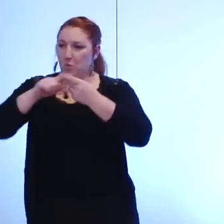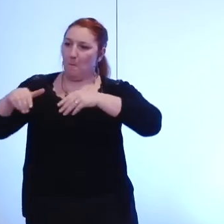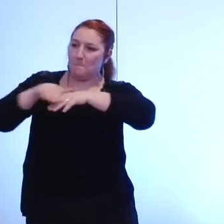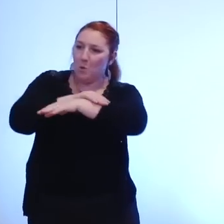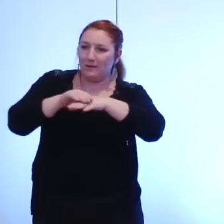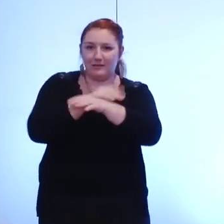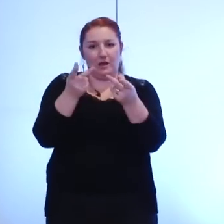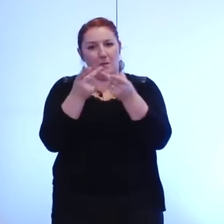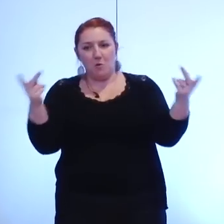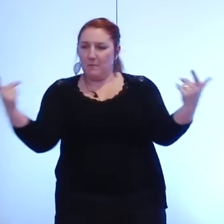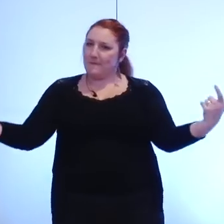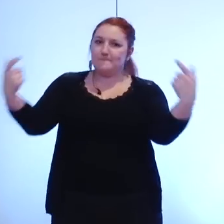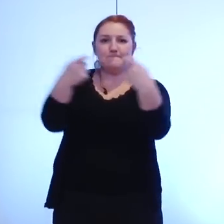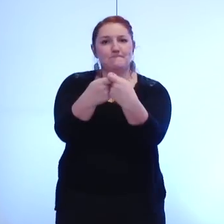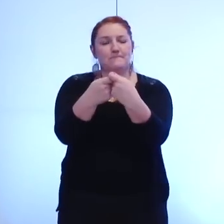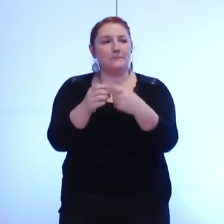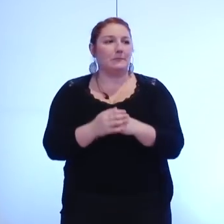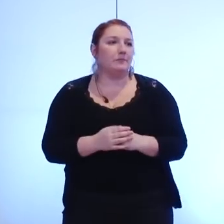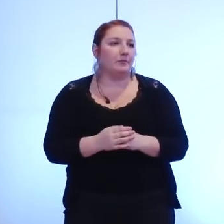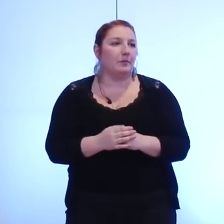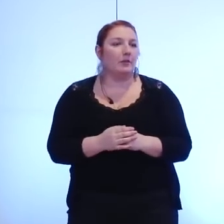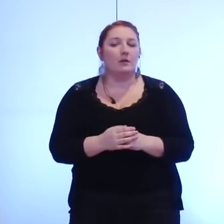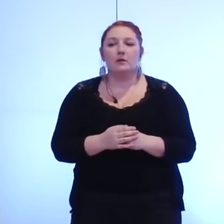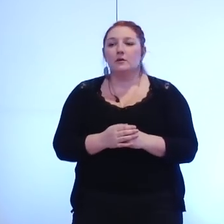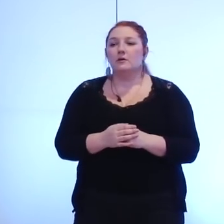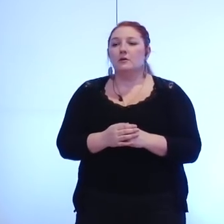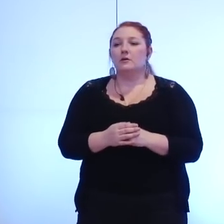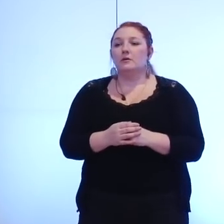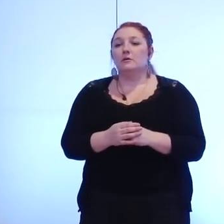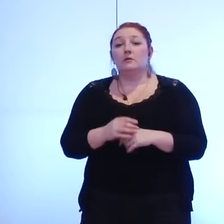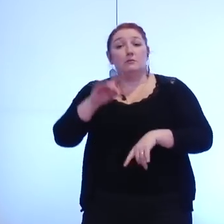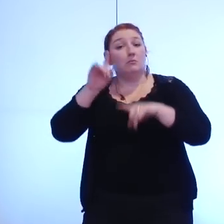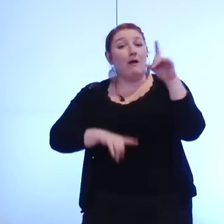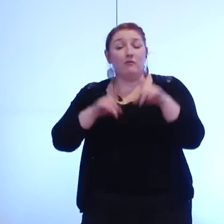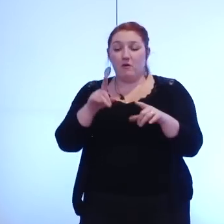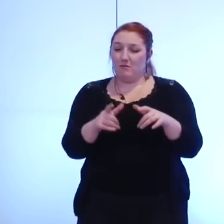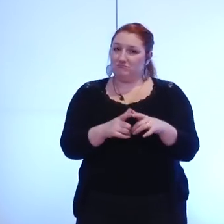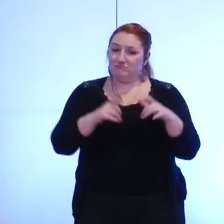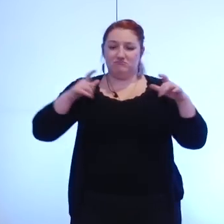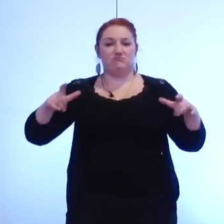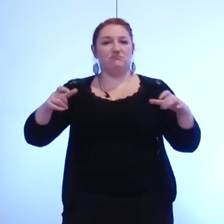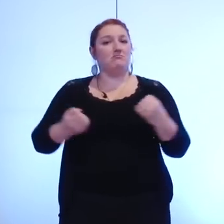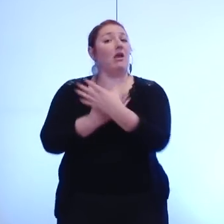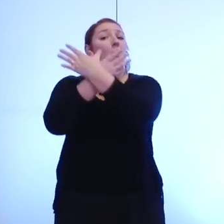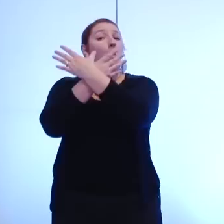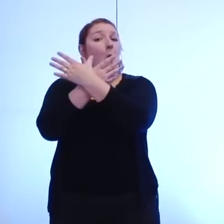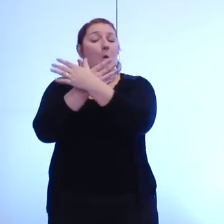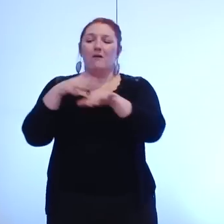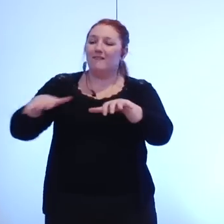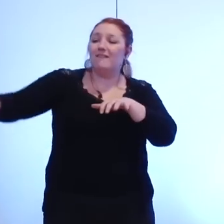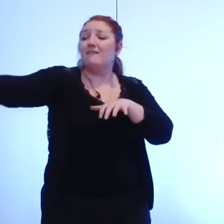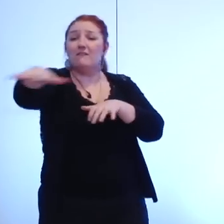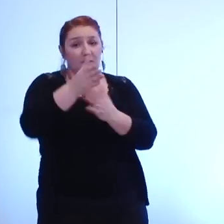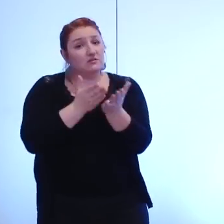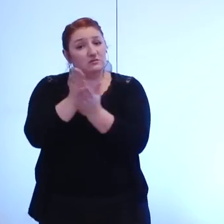publiques qui encore une fois là aussi ont un sens pour certaines au-delà de l'échelle métropolitaine l'ère urbaine urbaine